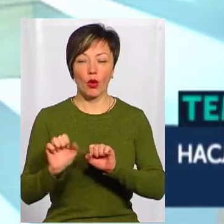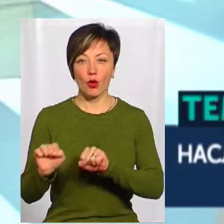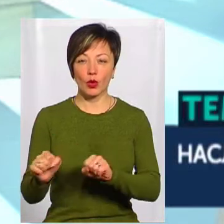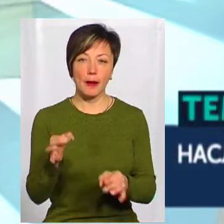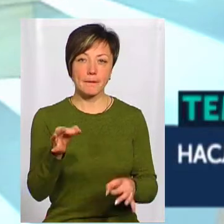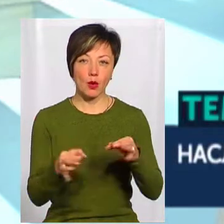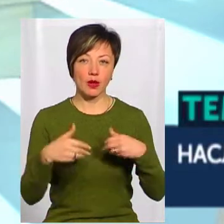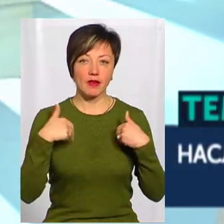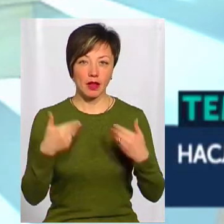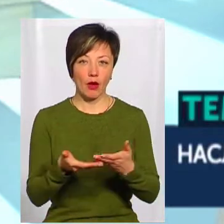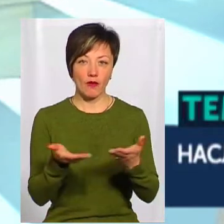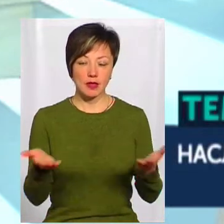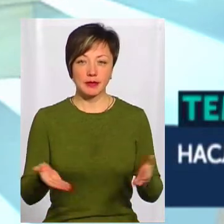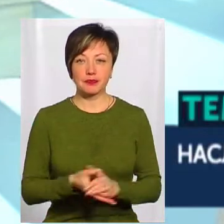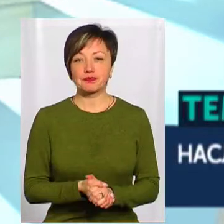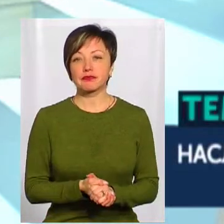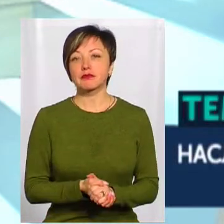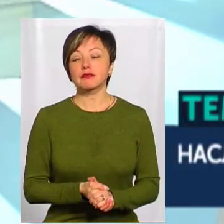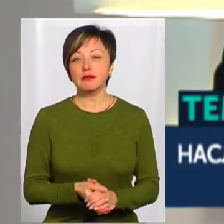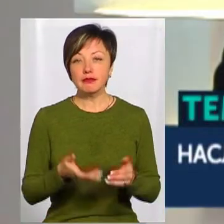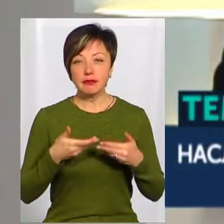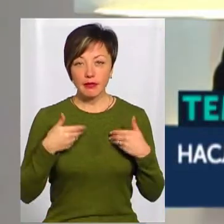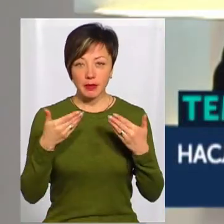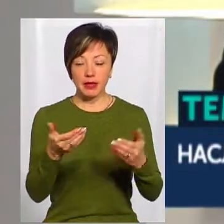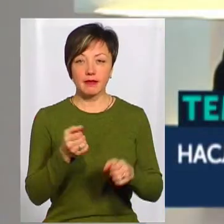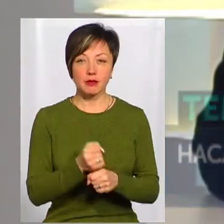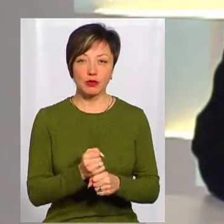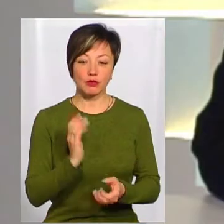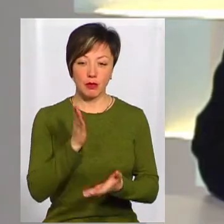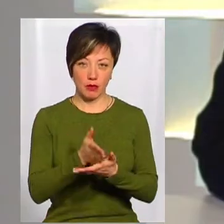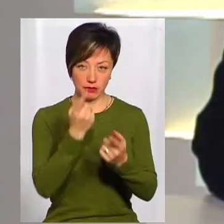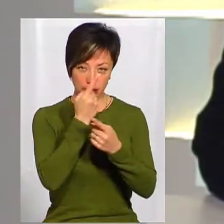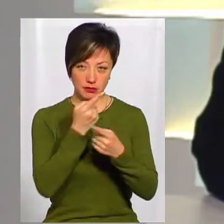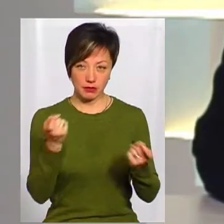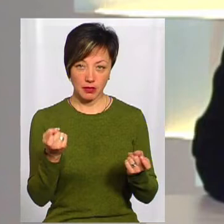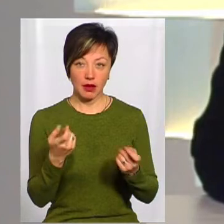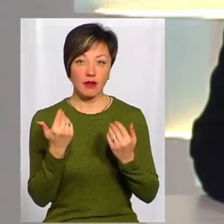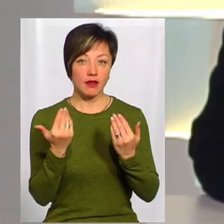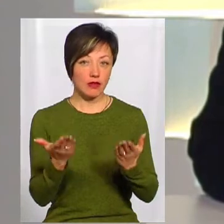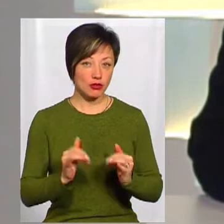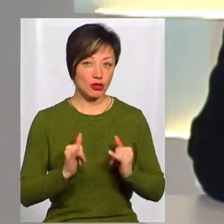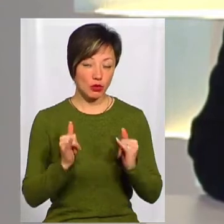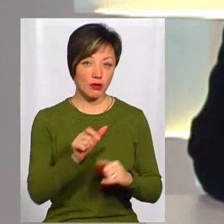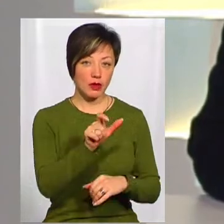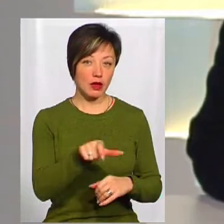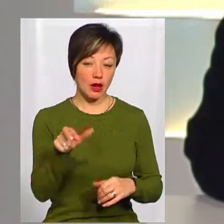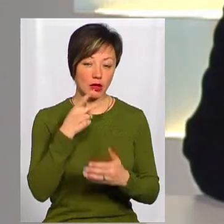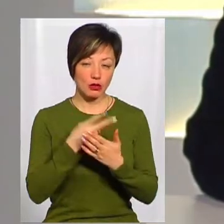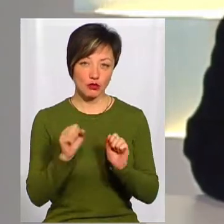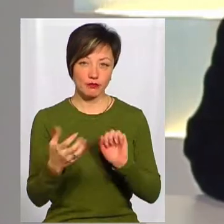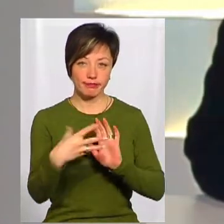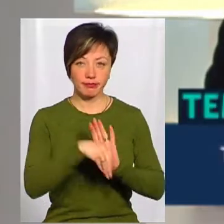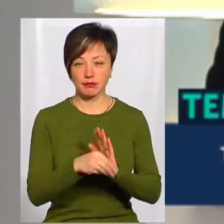природи. Вітаю вас, пане Юрію. Ми працюємо для вас наживо. Ви, шановні глядачі, можете